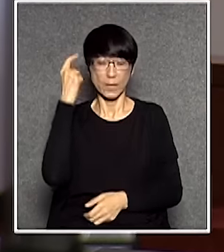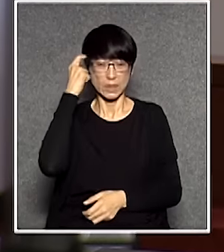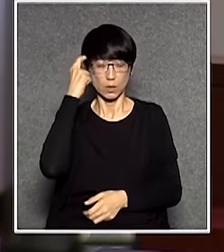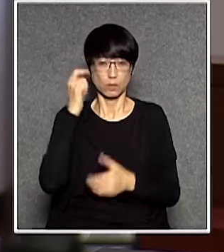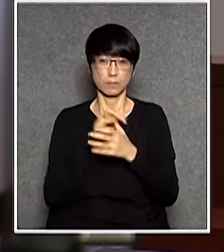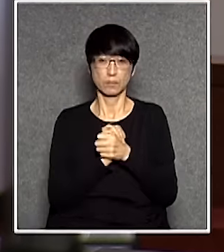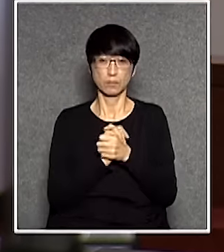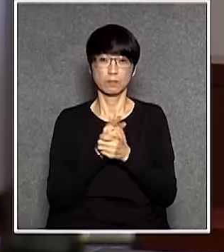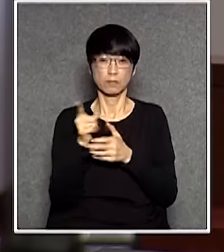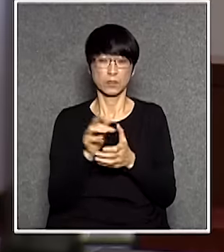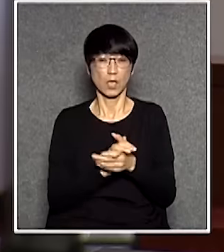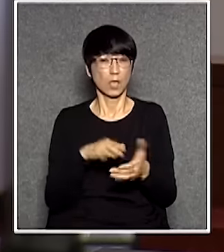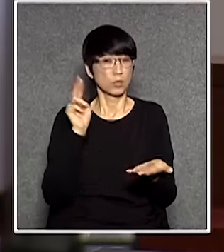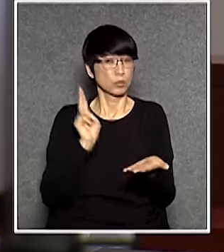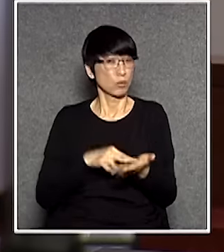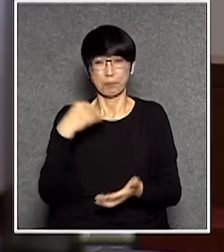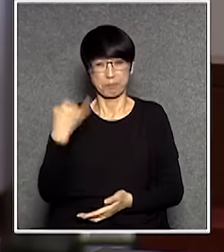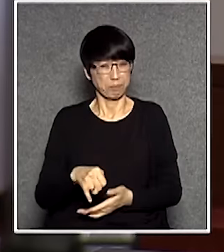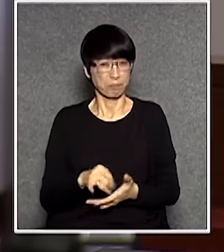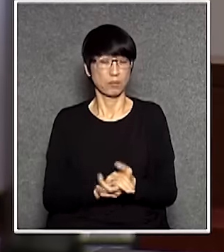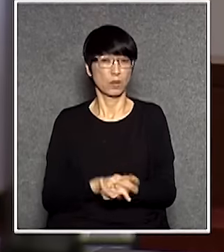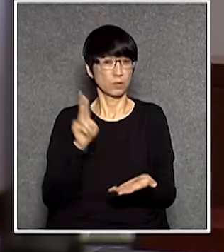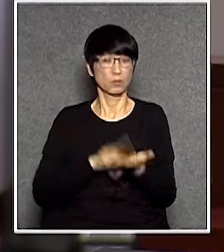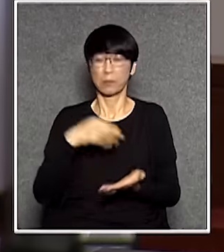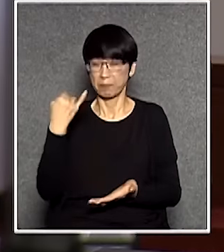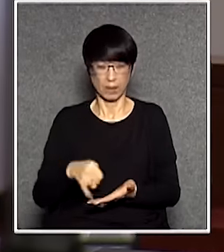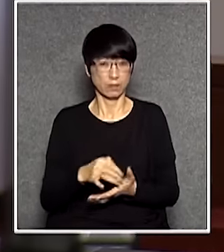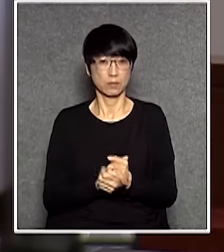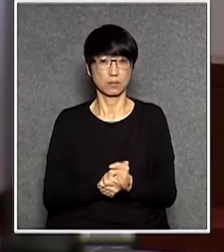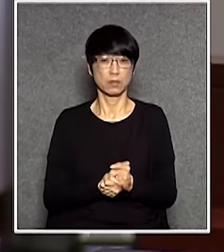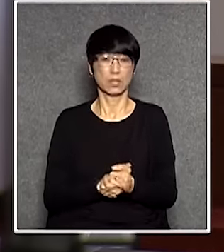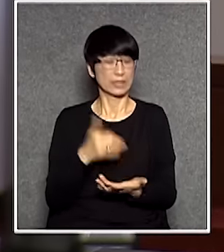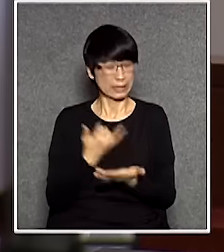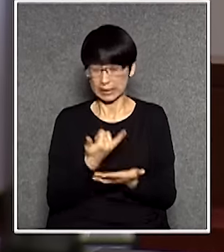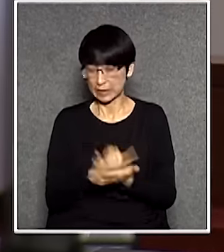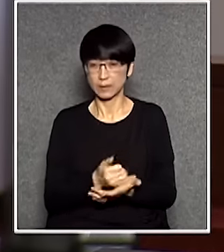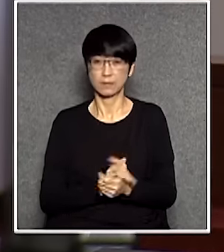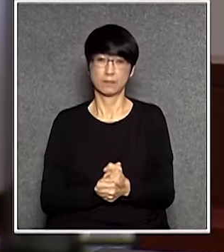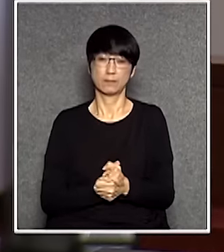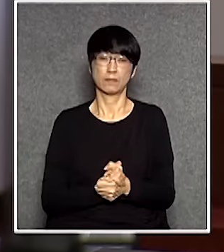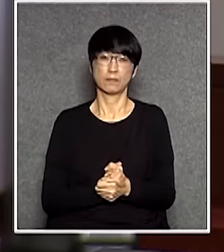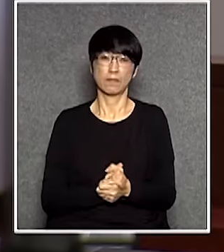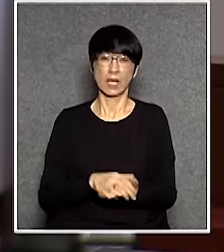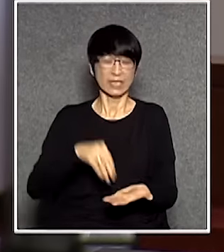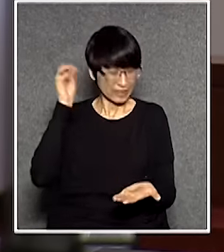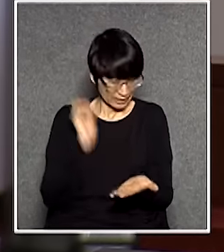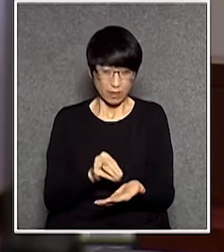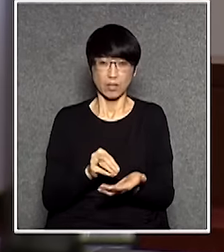是靠不住信不過實死得社包單